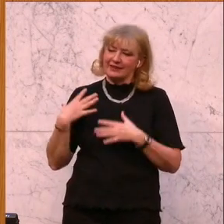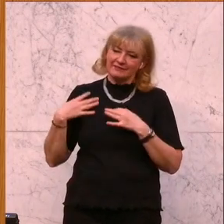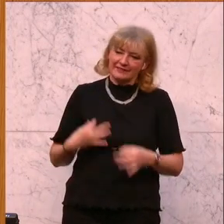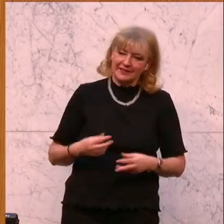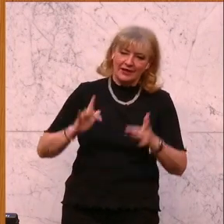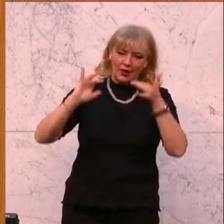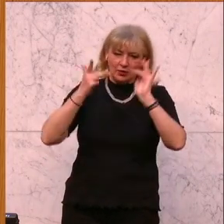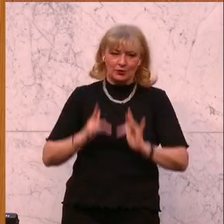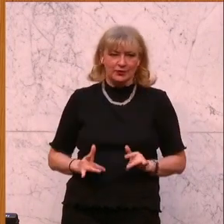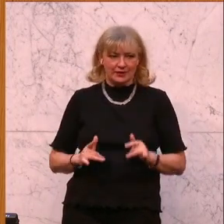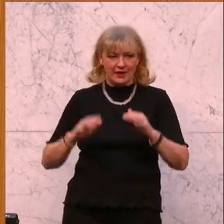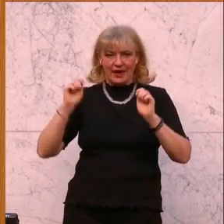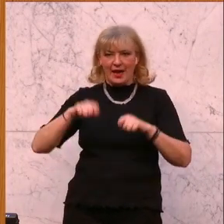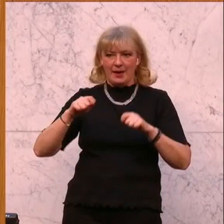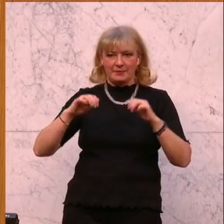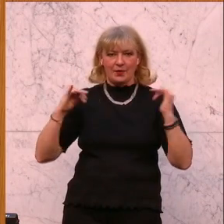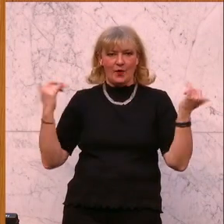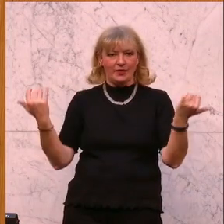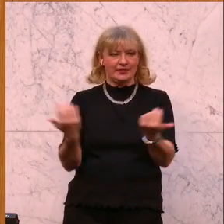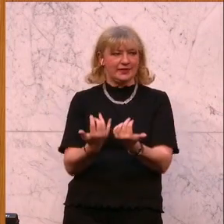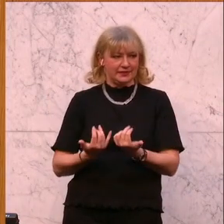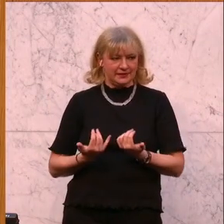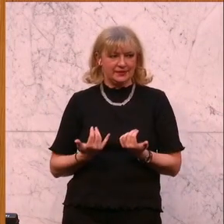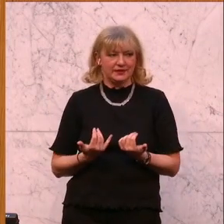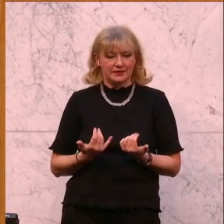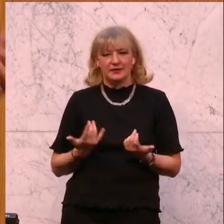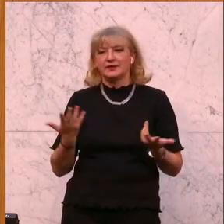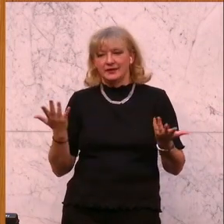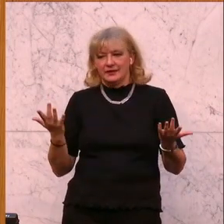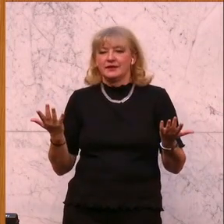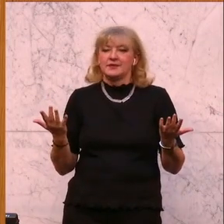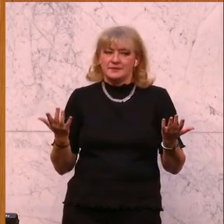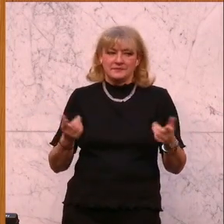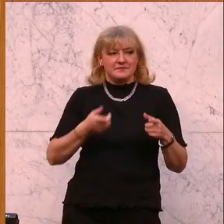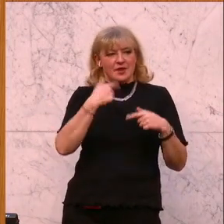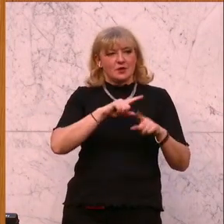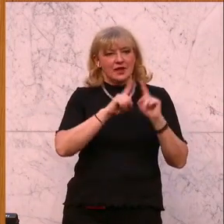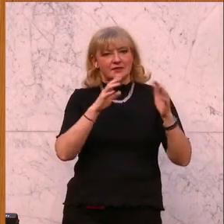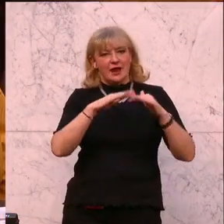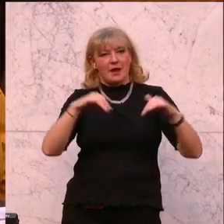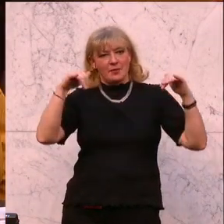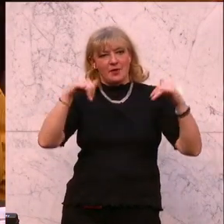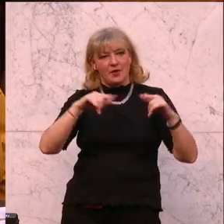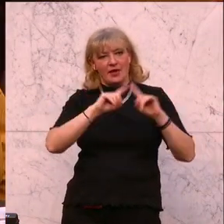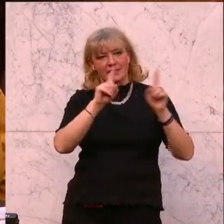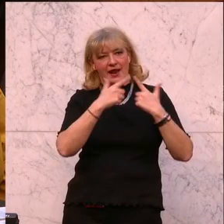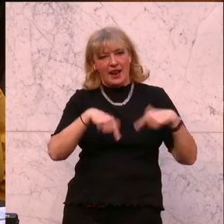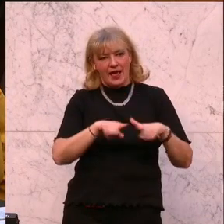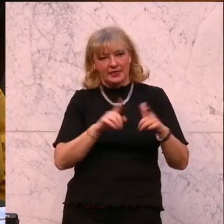Turnier der Parlamentarier gegen Parlamentarier aus anderen europäischen Ländern auch